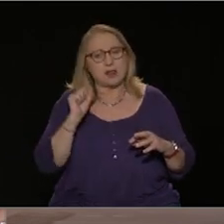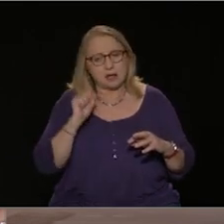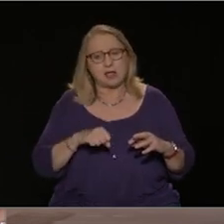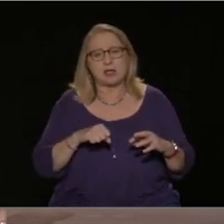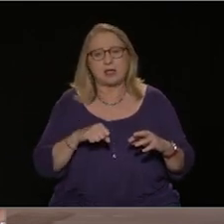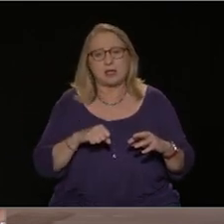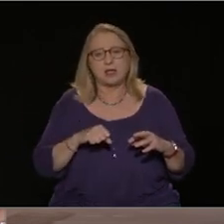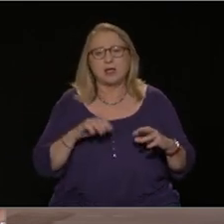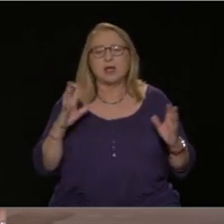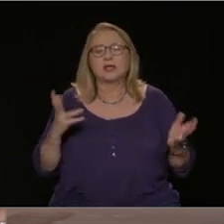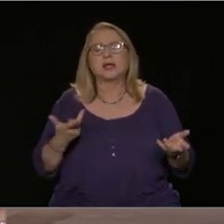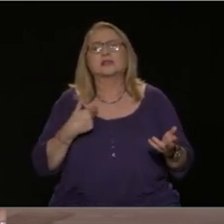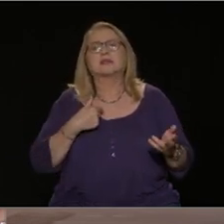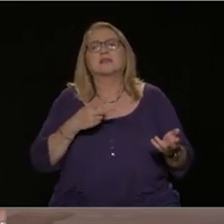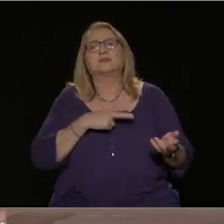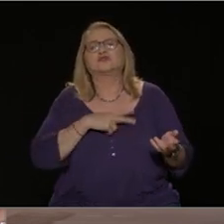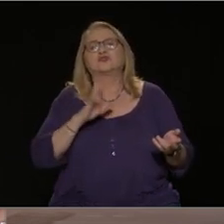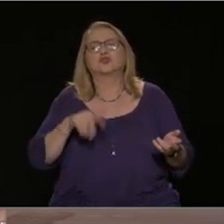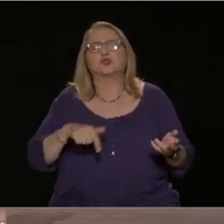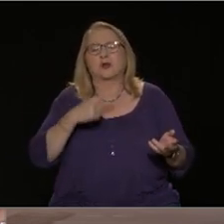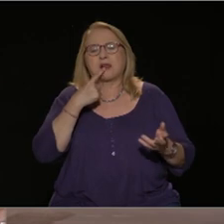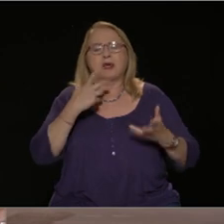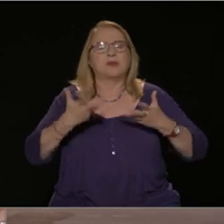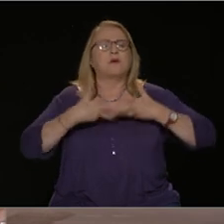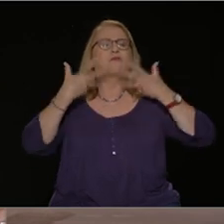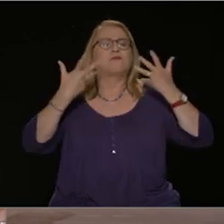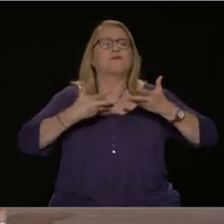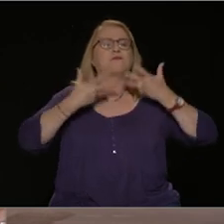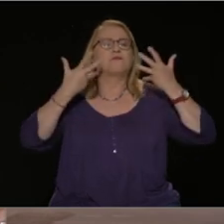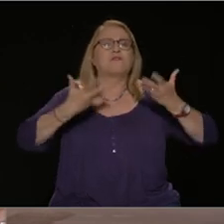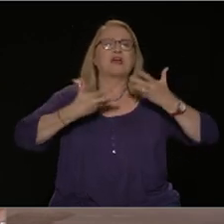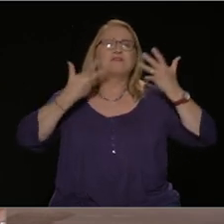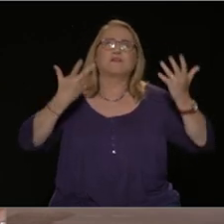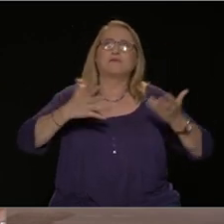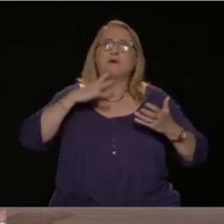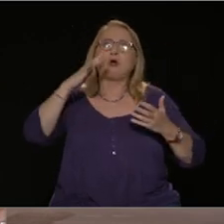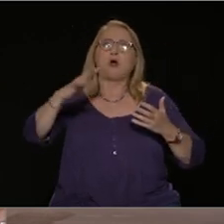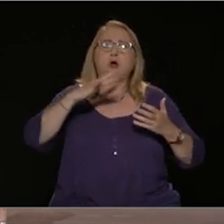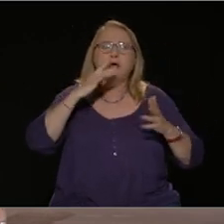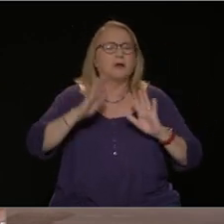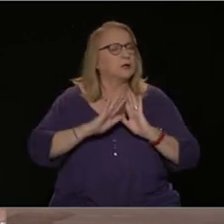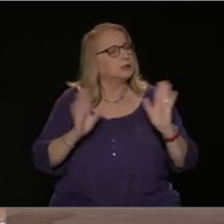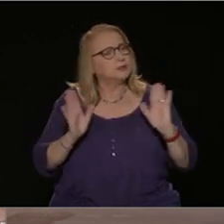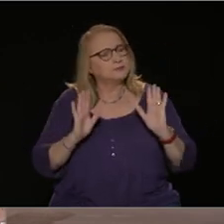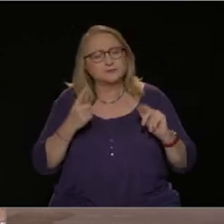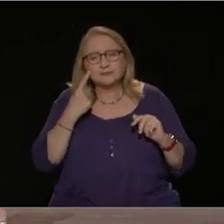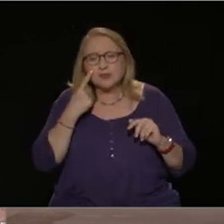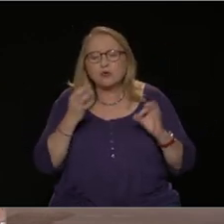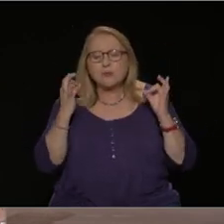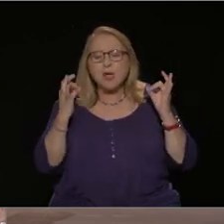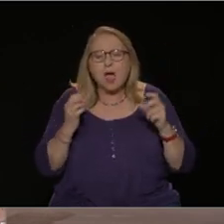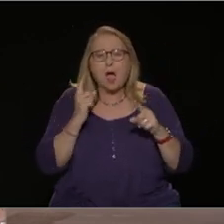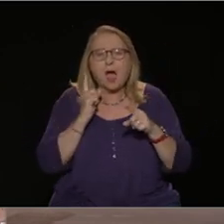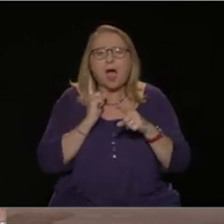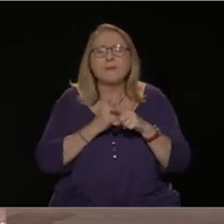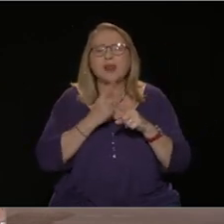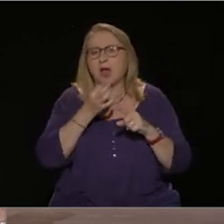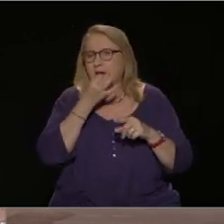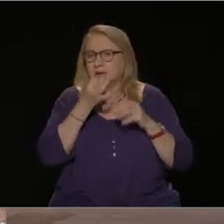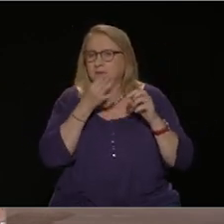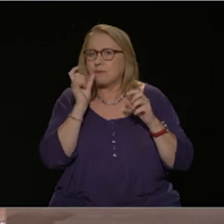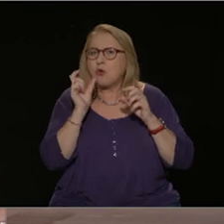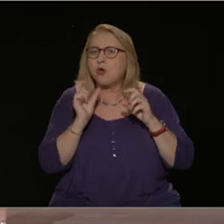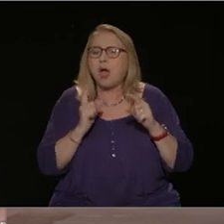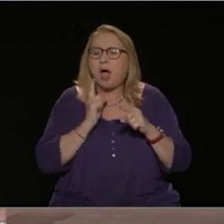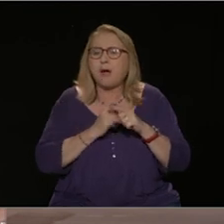να φλιαρούμε για γενικές ιδέες και λέξεις, αν δούμε και με απλά λόγια το υπόλοιπο